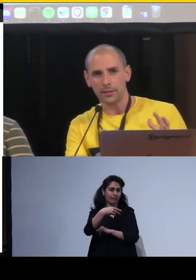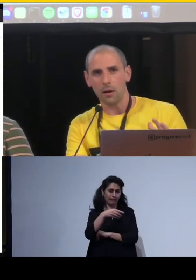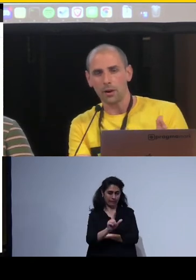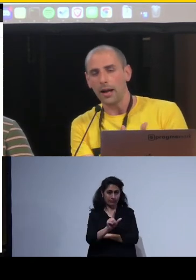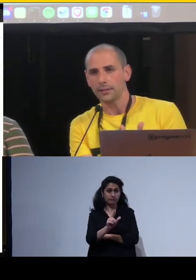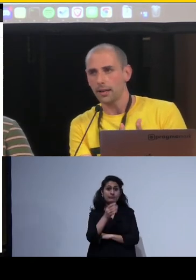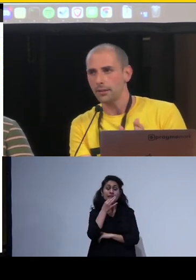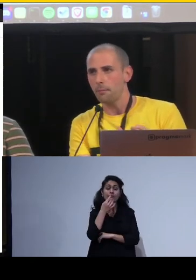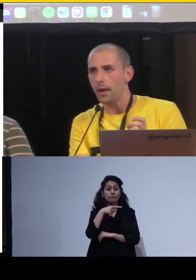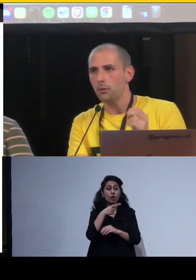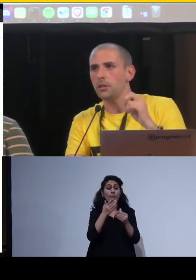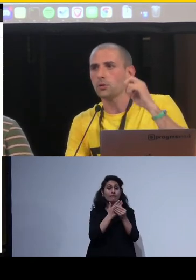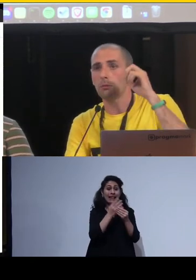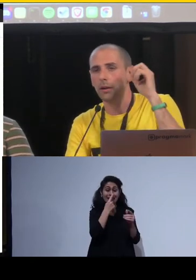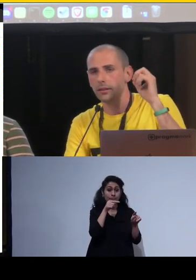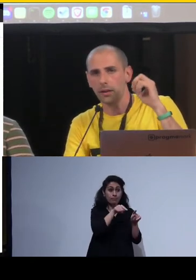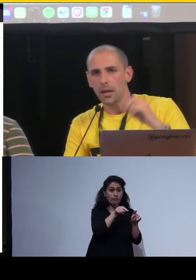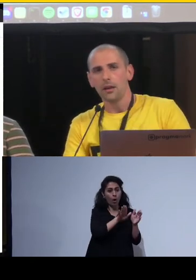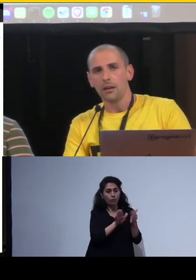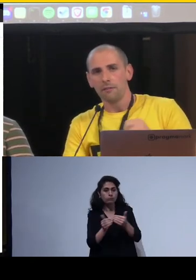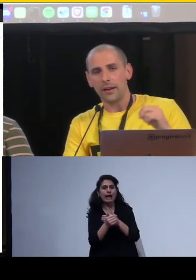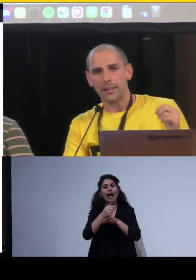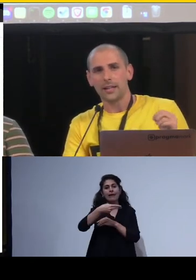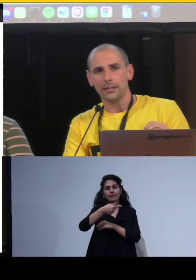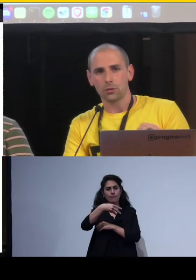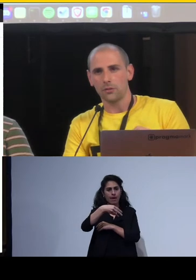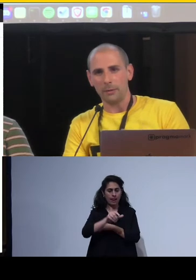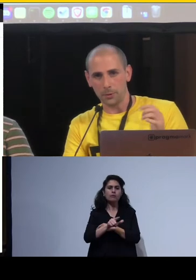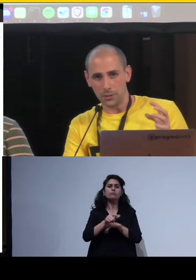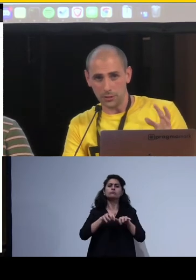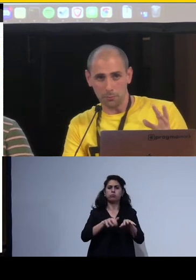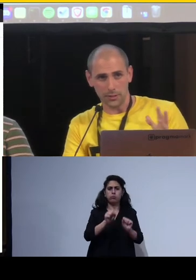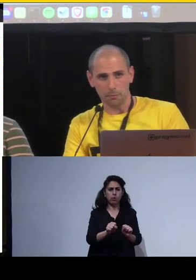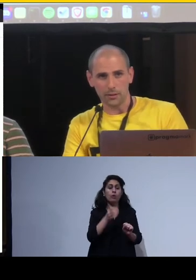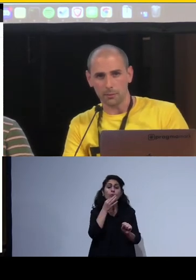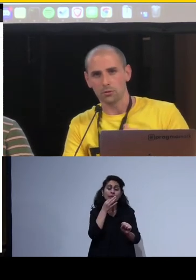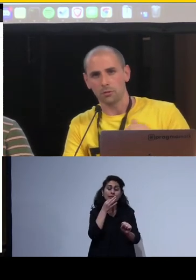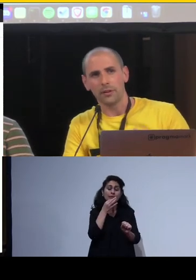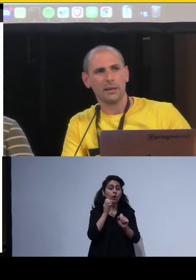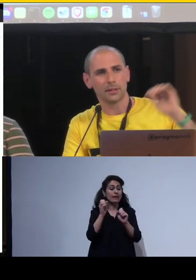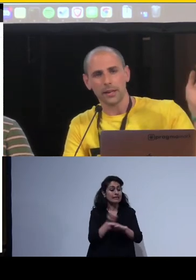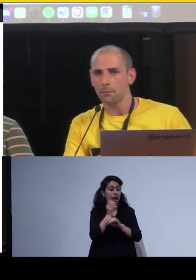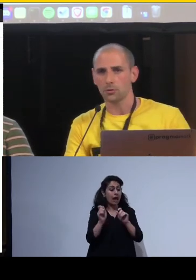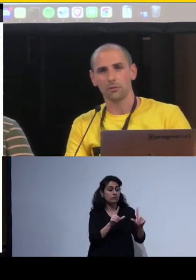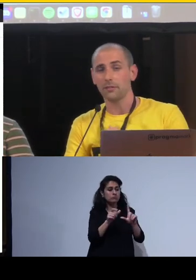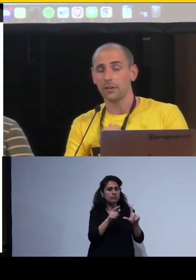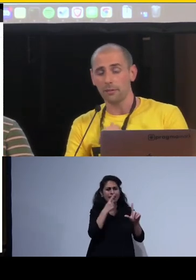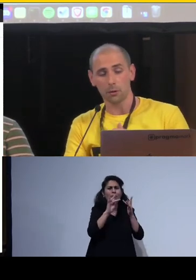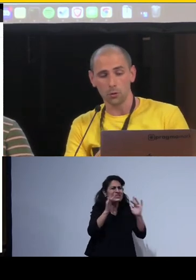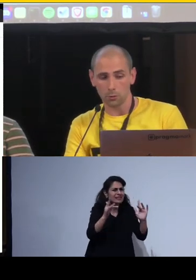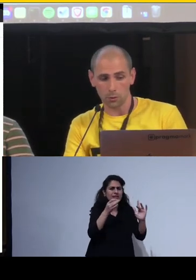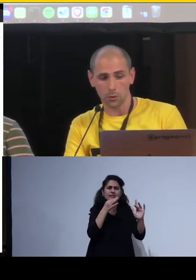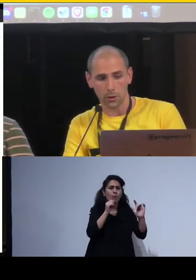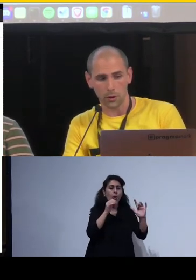file Markdown anche dell'HTML, quindi possiamo veramente fare delle slide che sono dei veri e propri siti potenzialmente, possono fare chiamate di rete, possono fare